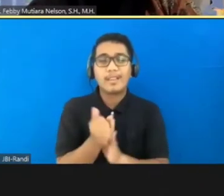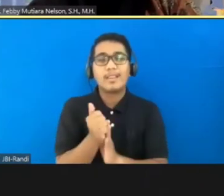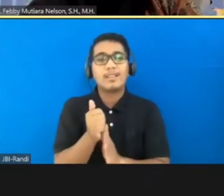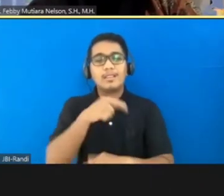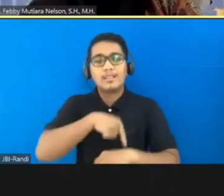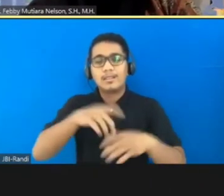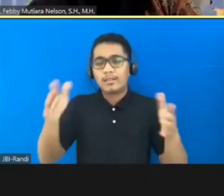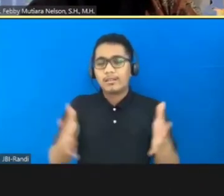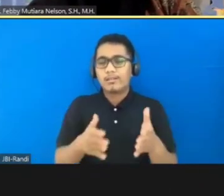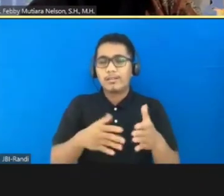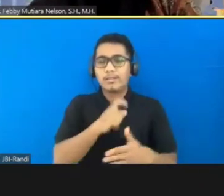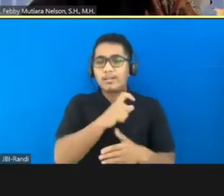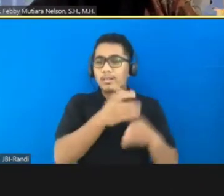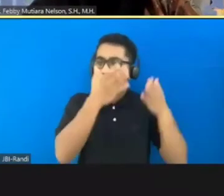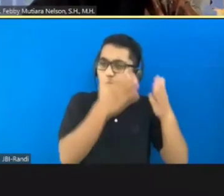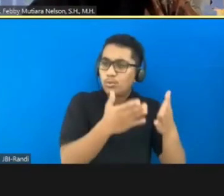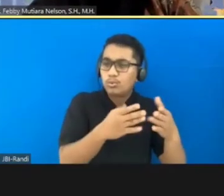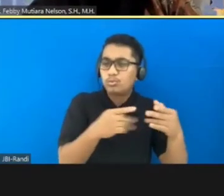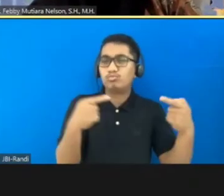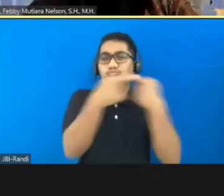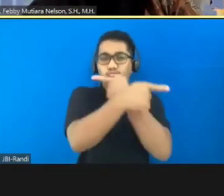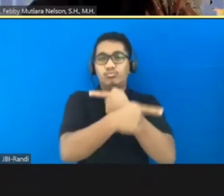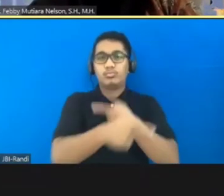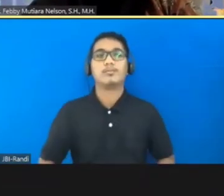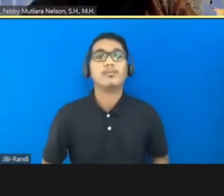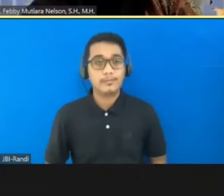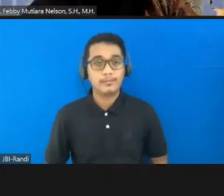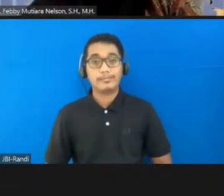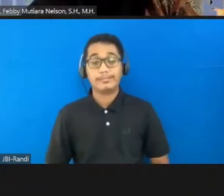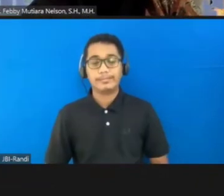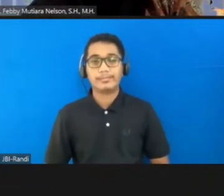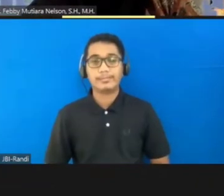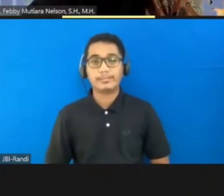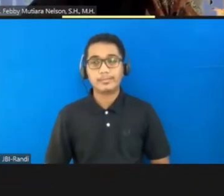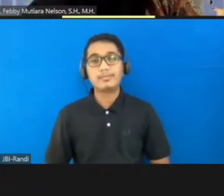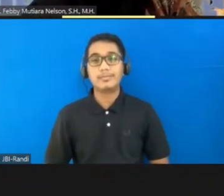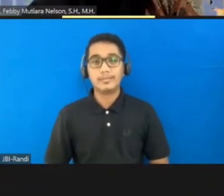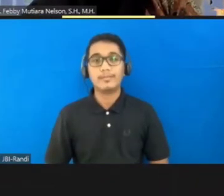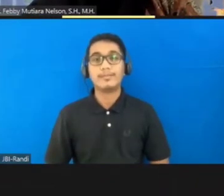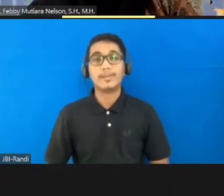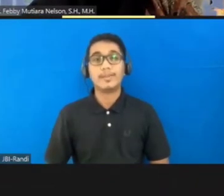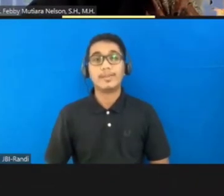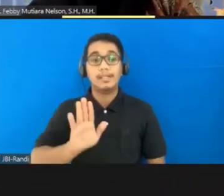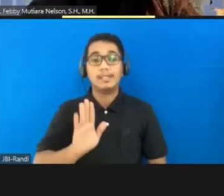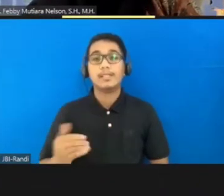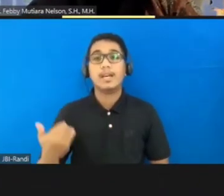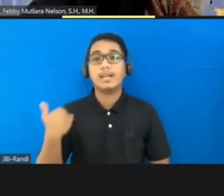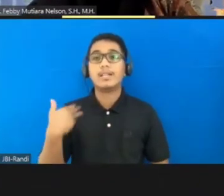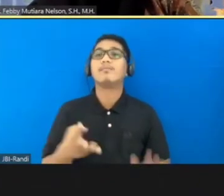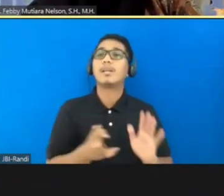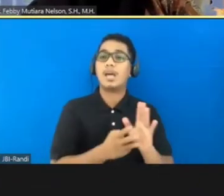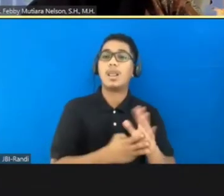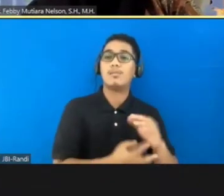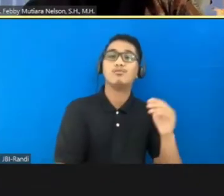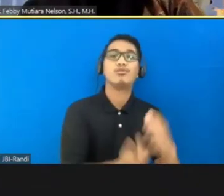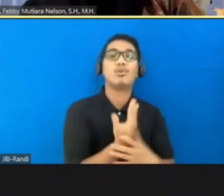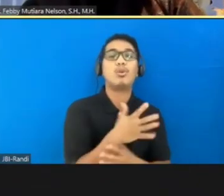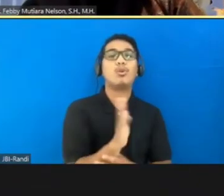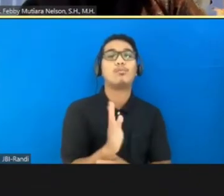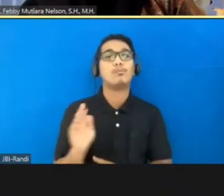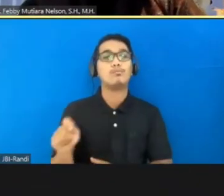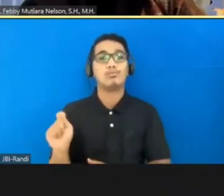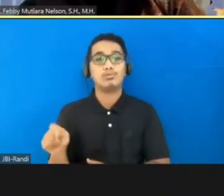ketentuan jalur khusus itu tidak match, tidak sinkron gitu. Akan ada masalah nanti dalam putusan hakim.